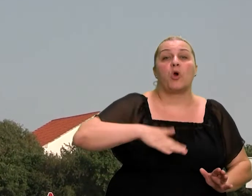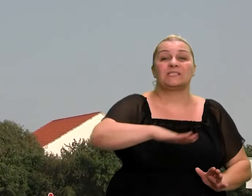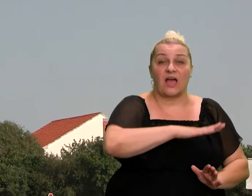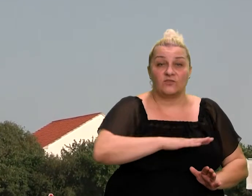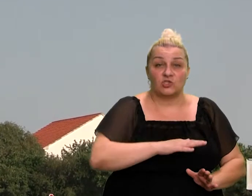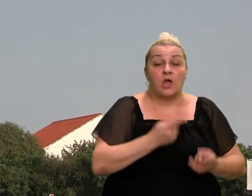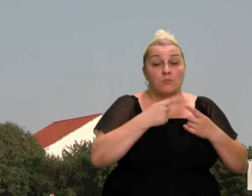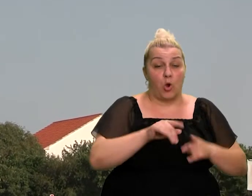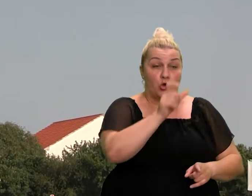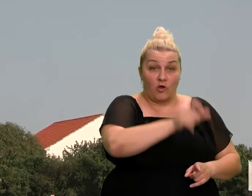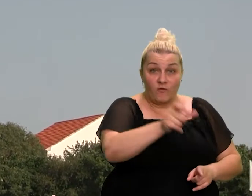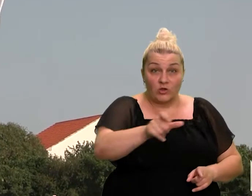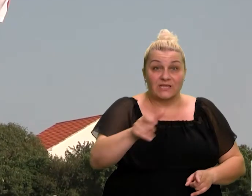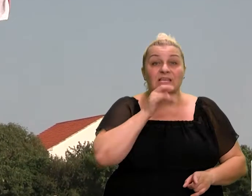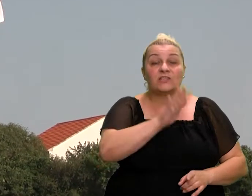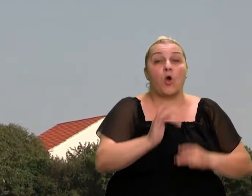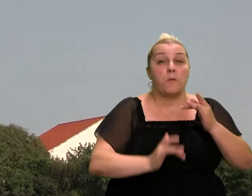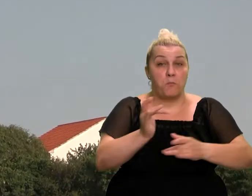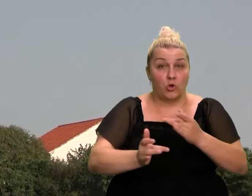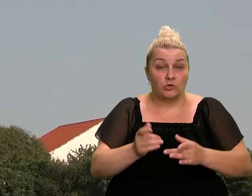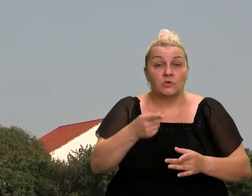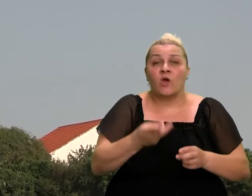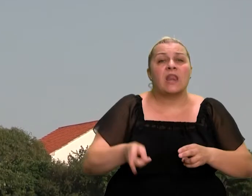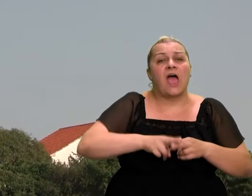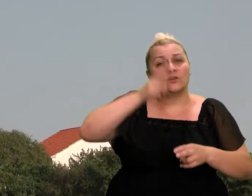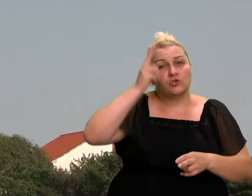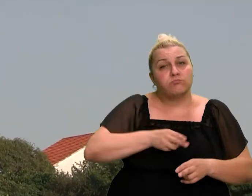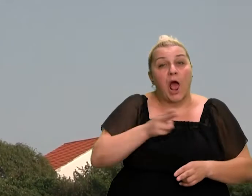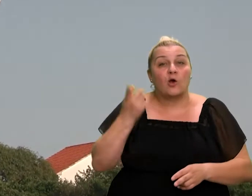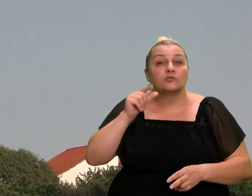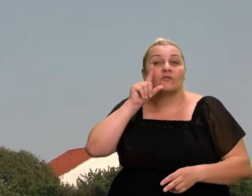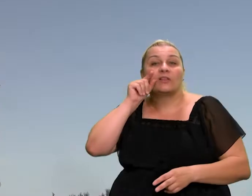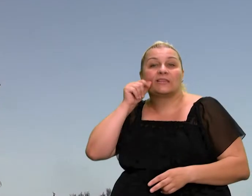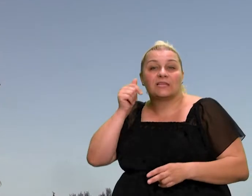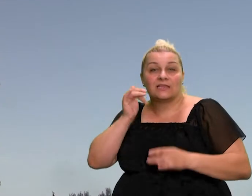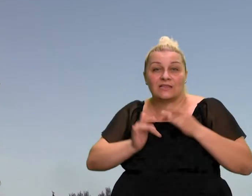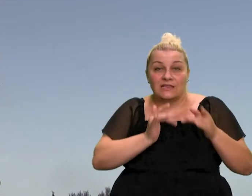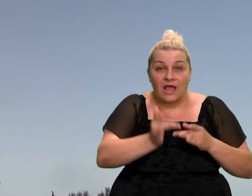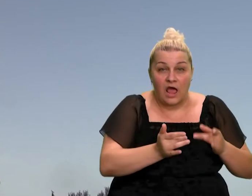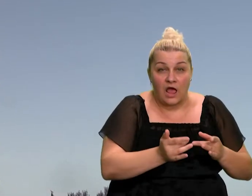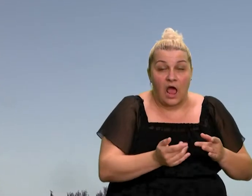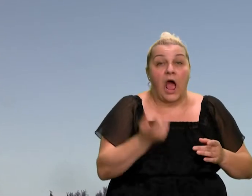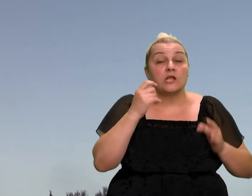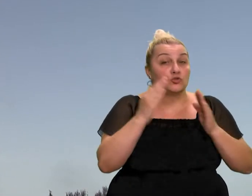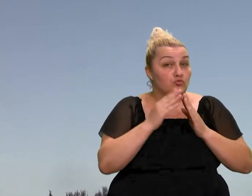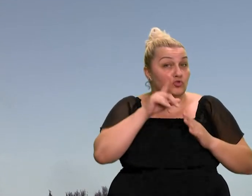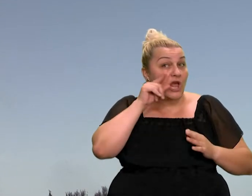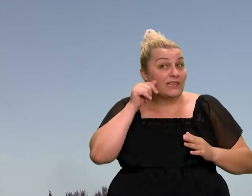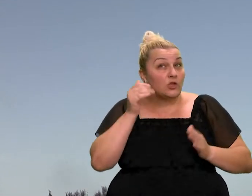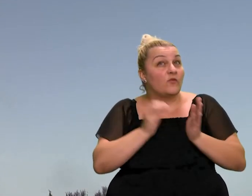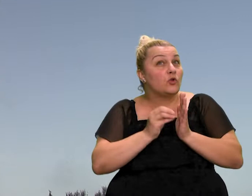potomstvo. Jer to je najveći blagoslov kući Didovoj, a iz kuće Didove, ako dobro osluškuješ,